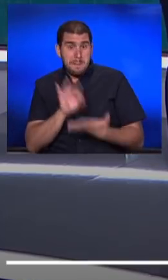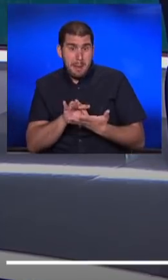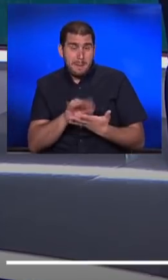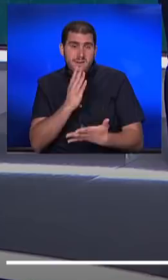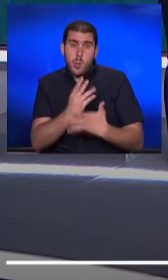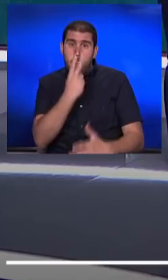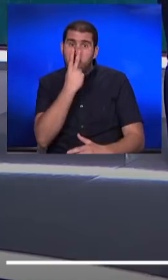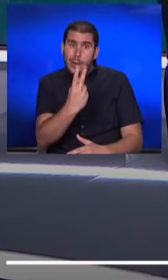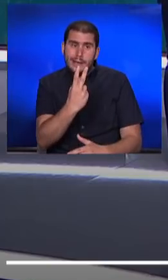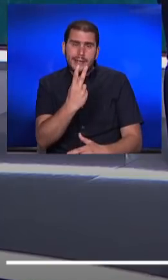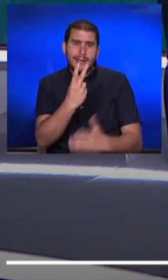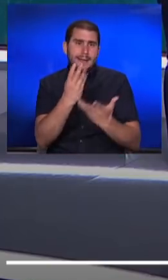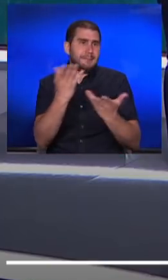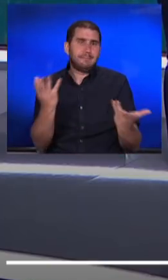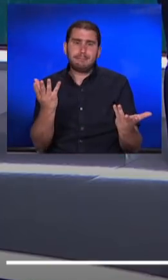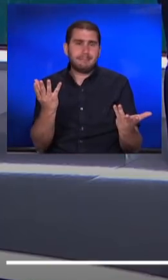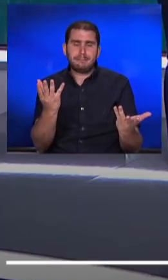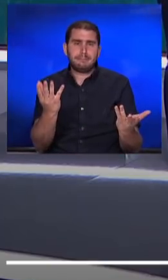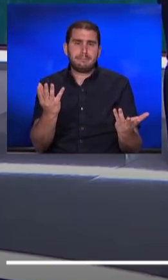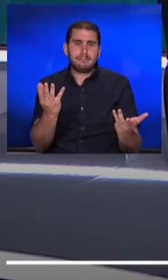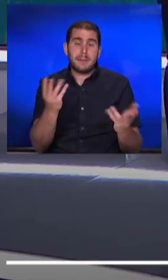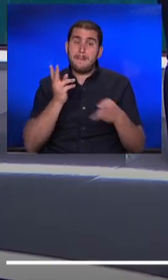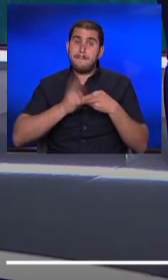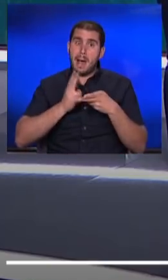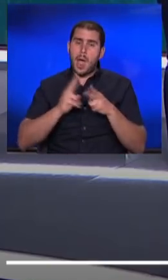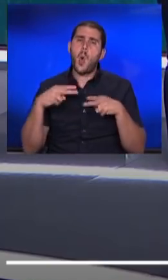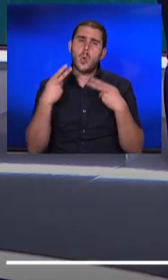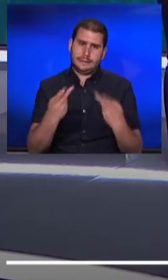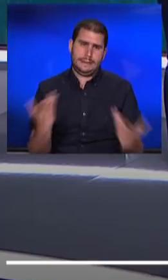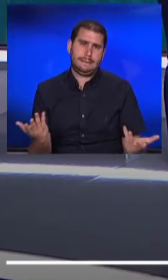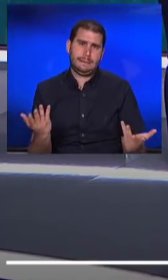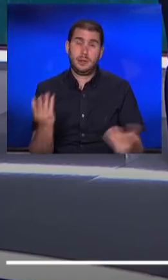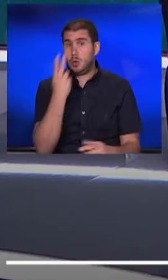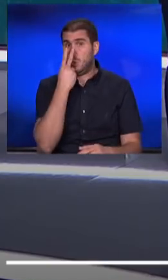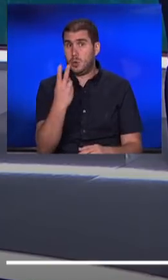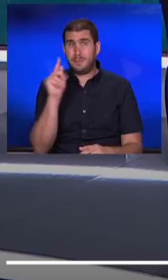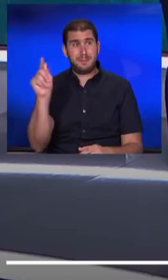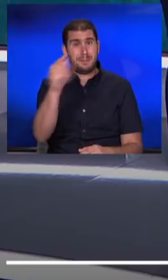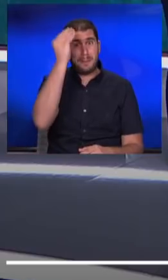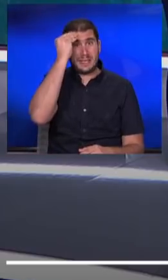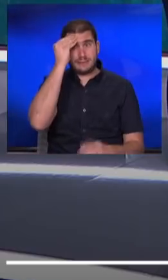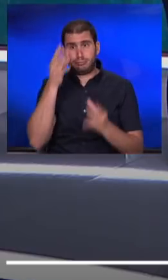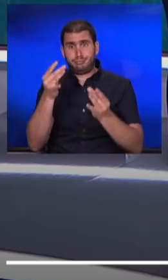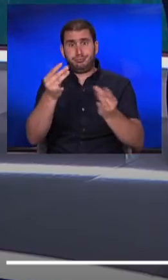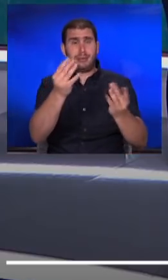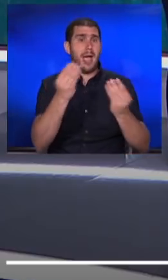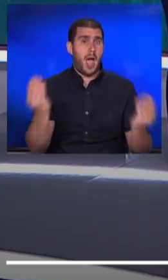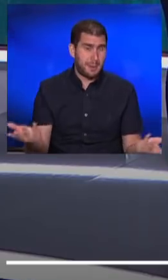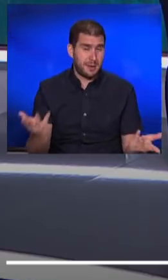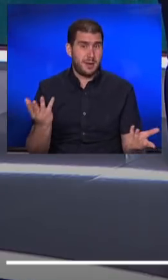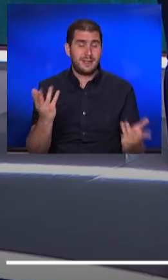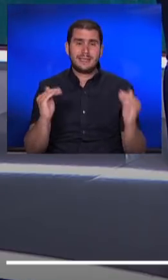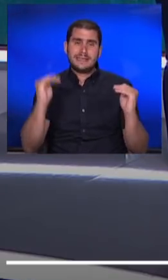שהמחלה חזרה, אנחנו רואים בבתי הספר כמה נדבקים יש, באיזון